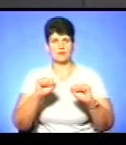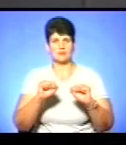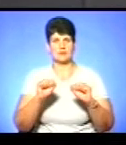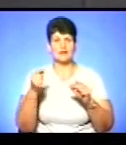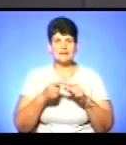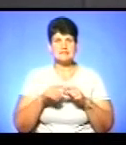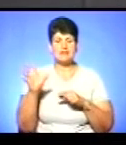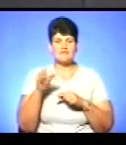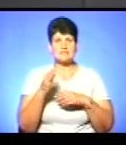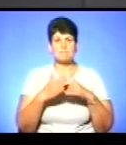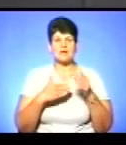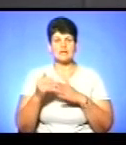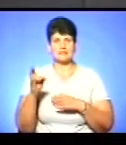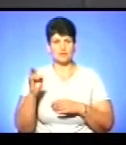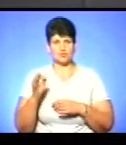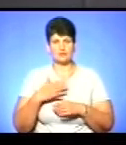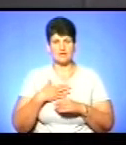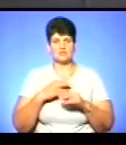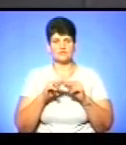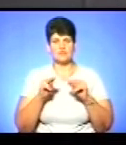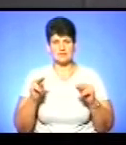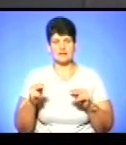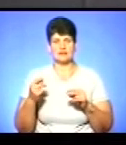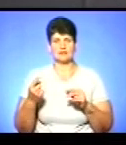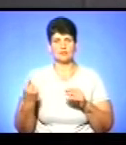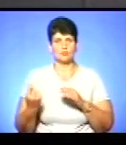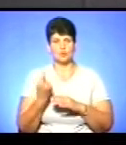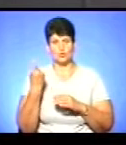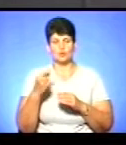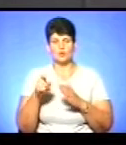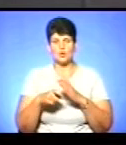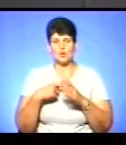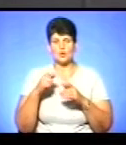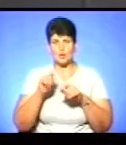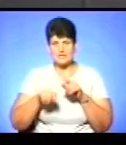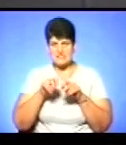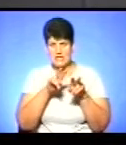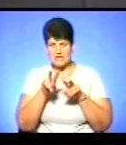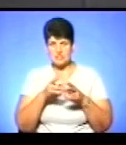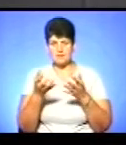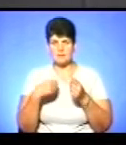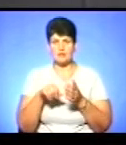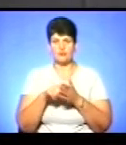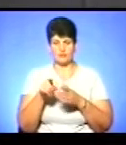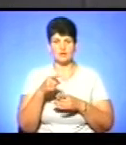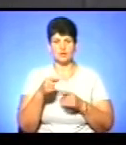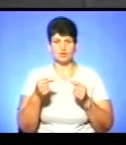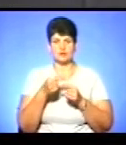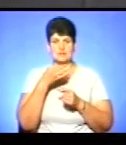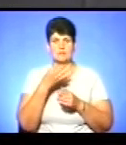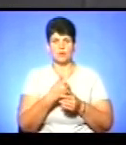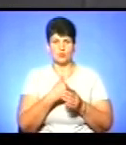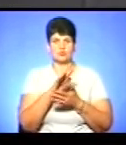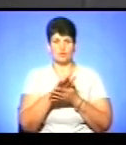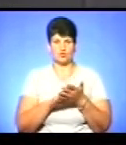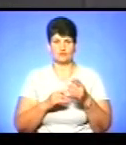це все практично. Ось наші вчителі, які в пілотному дослідженні брали участь, вони впевнено сказали, ми хочемо продовжувати